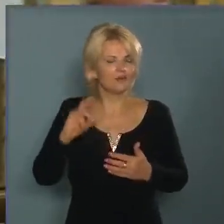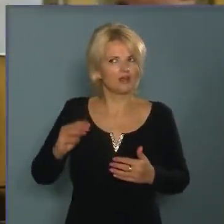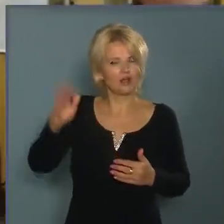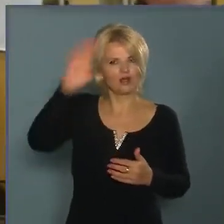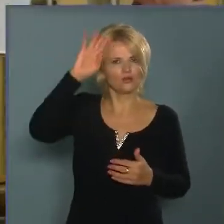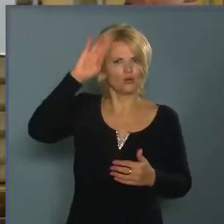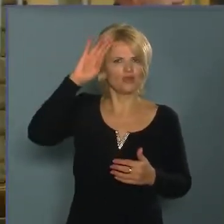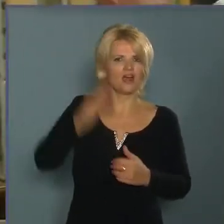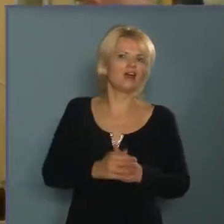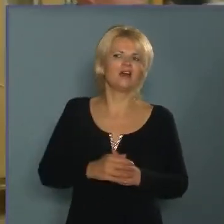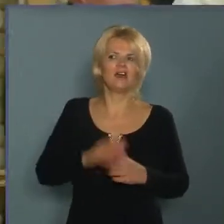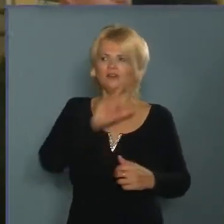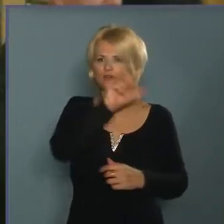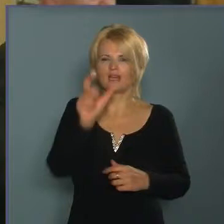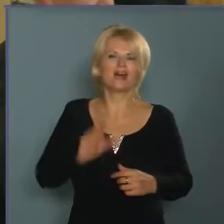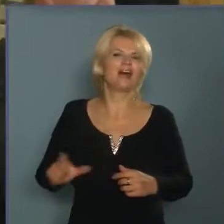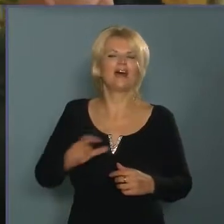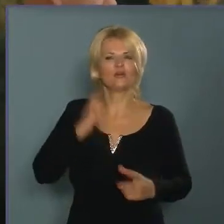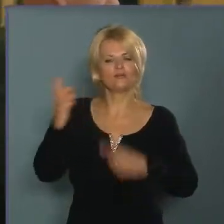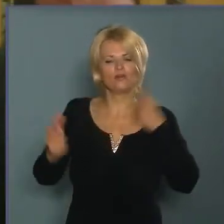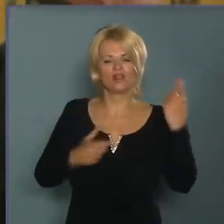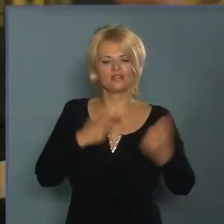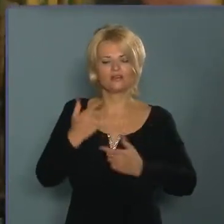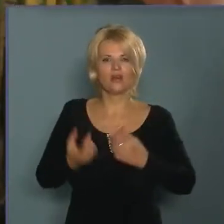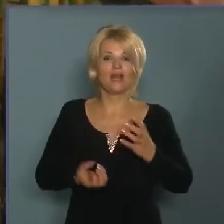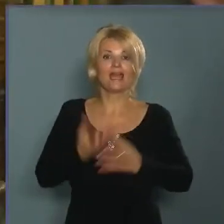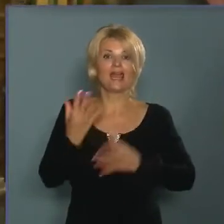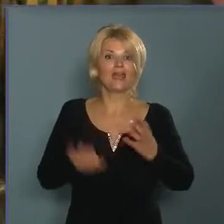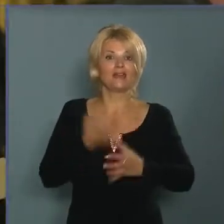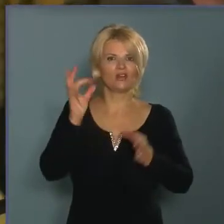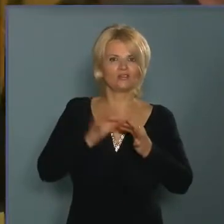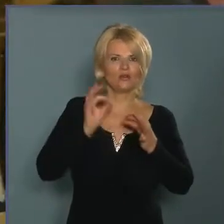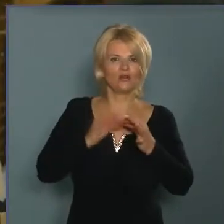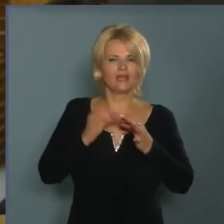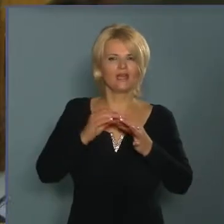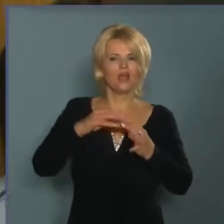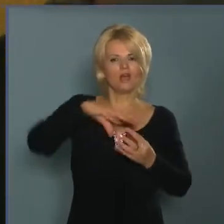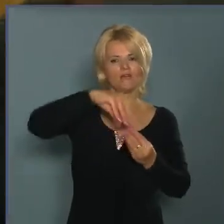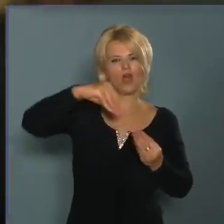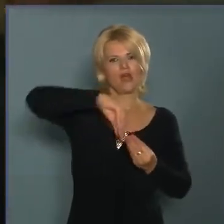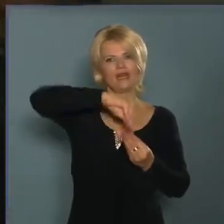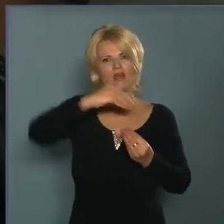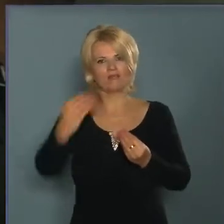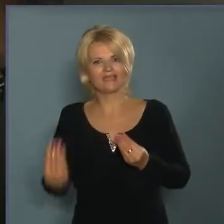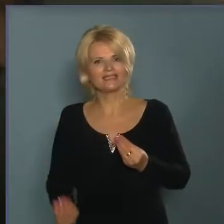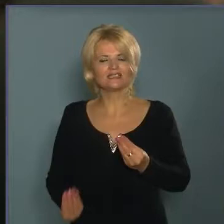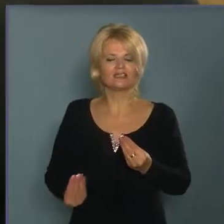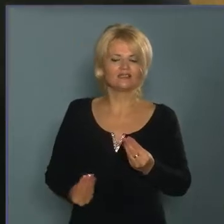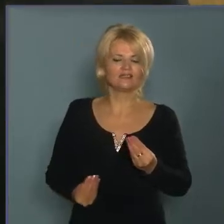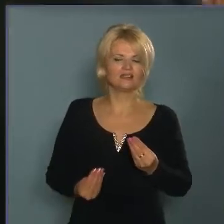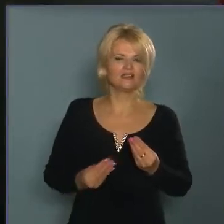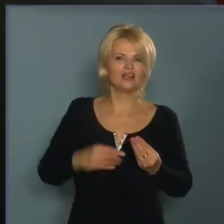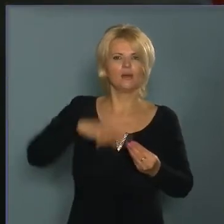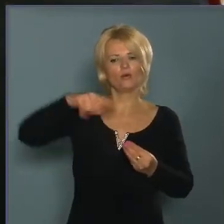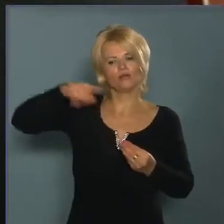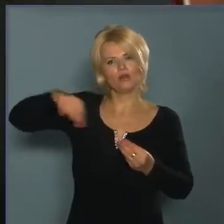Érik a szölő, érik a szölő. Érik önáról kujják a szölő,